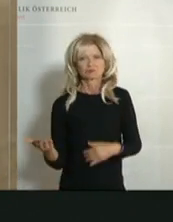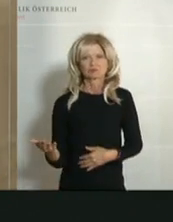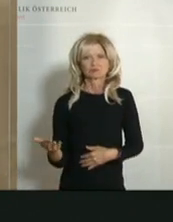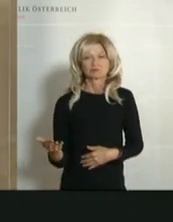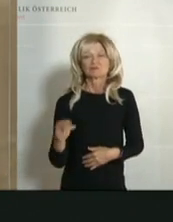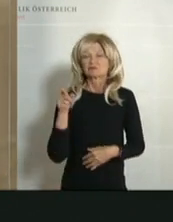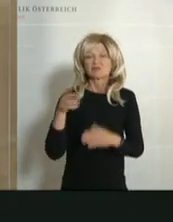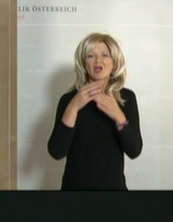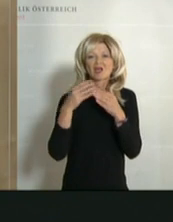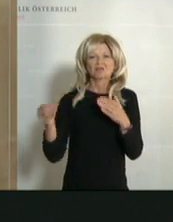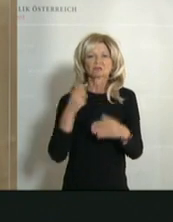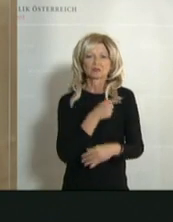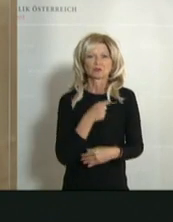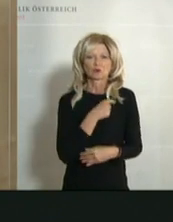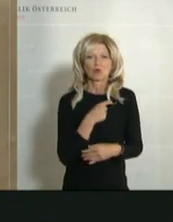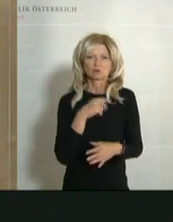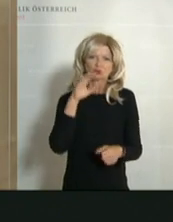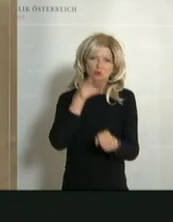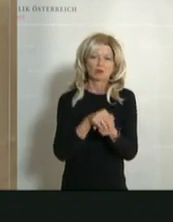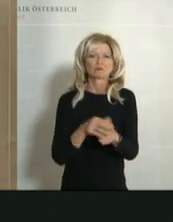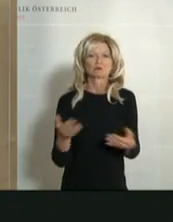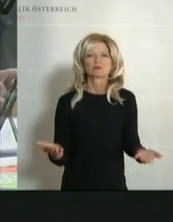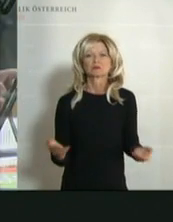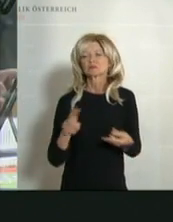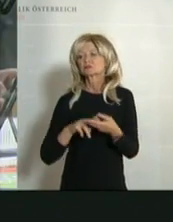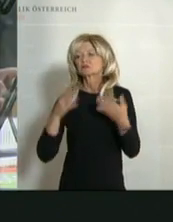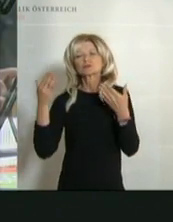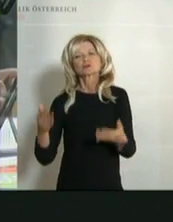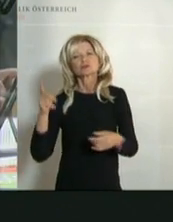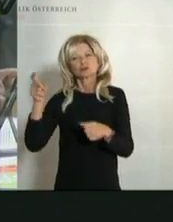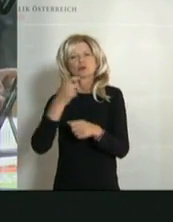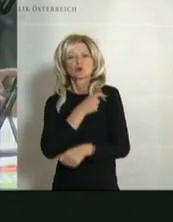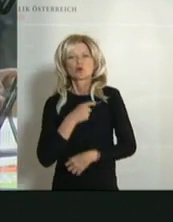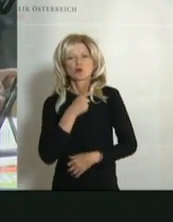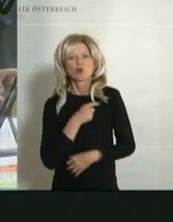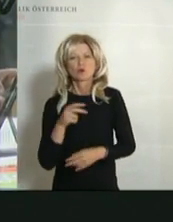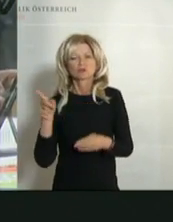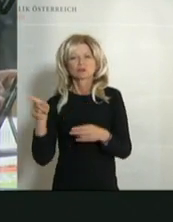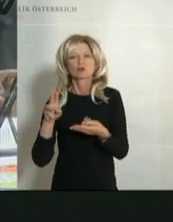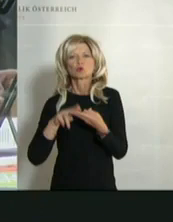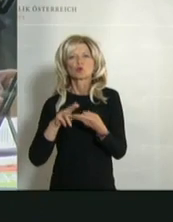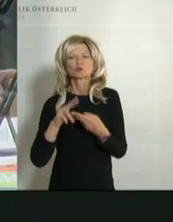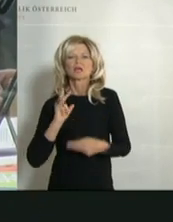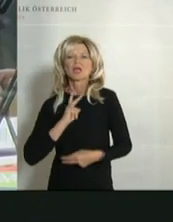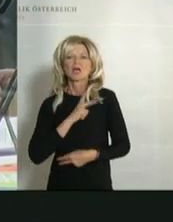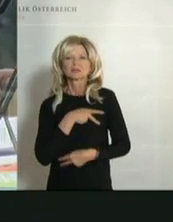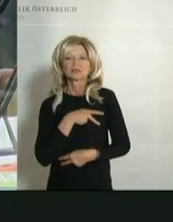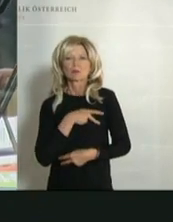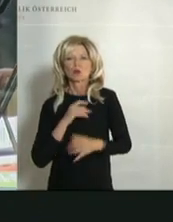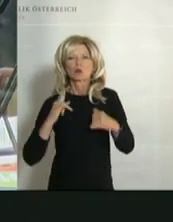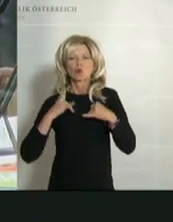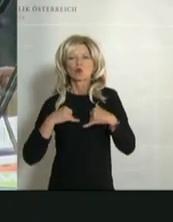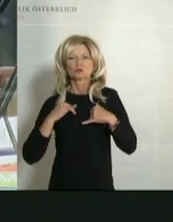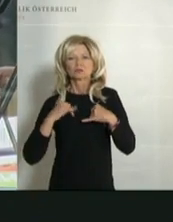Und ich bin dankbar und froh, dass diese Kommission auch auf Druck und Initiative der SPÖ Tirol letztlich zustande gekommen ist